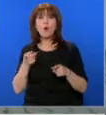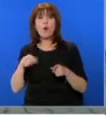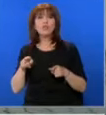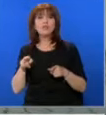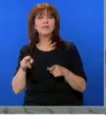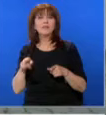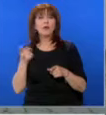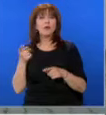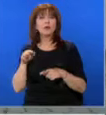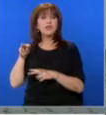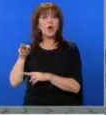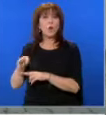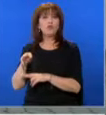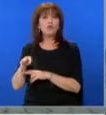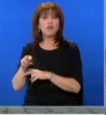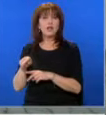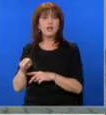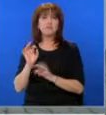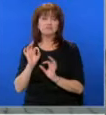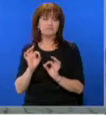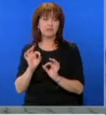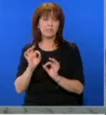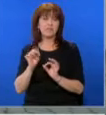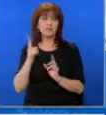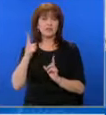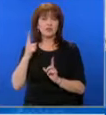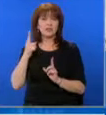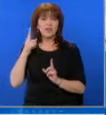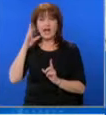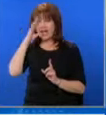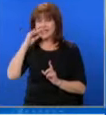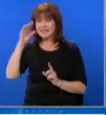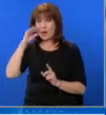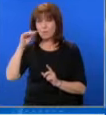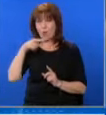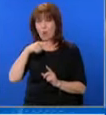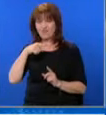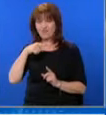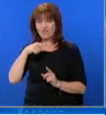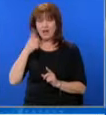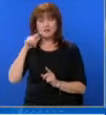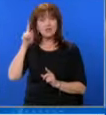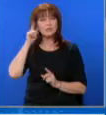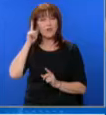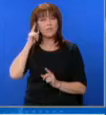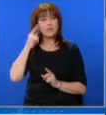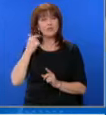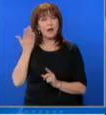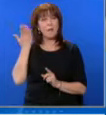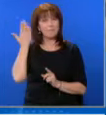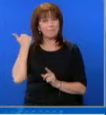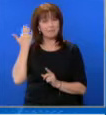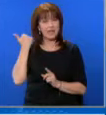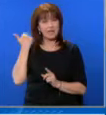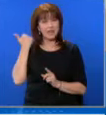който е контролиран от, например, Самоковеца, ако си спомняте, в края на миналия